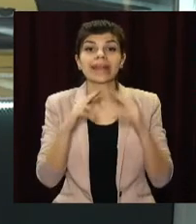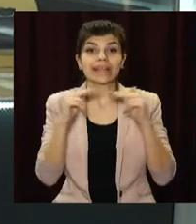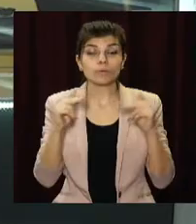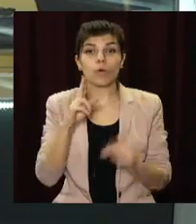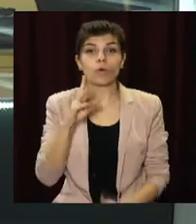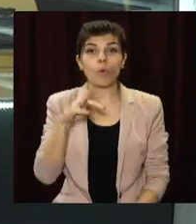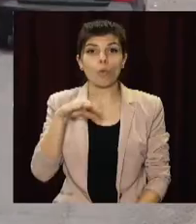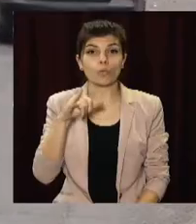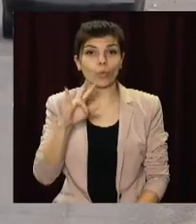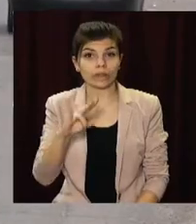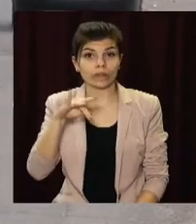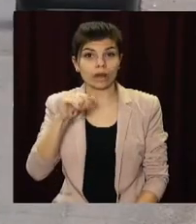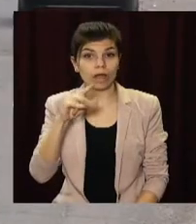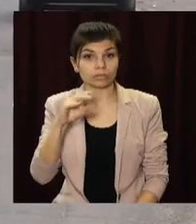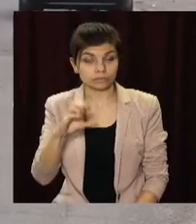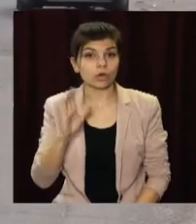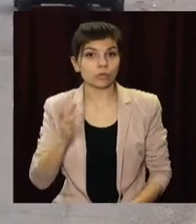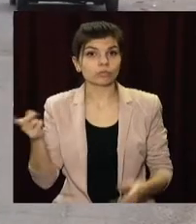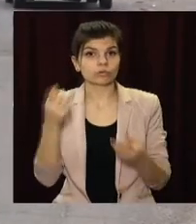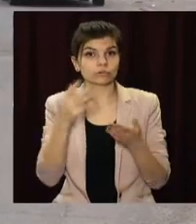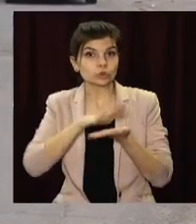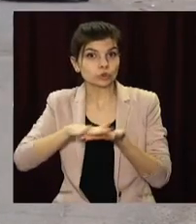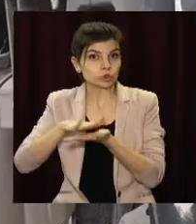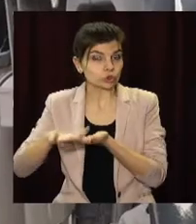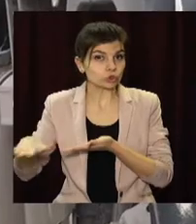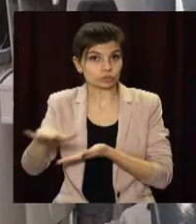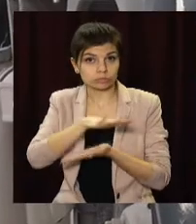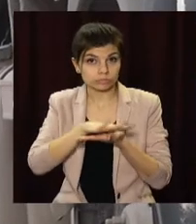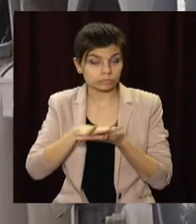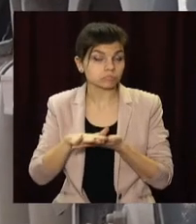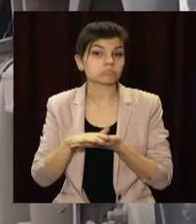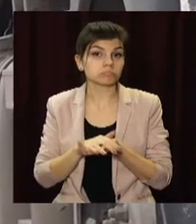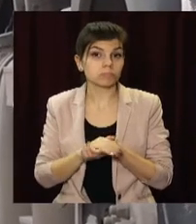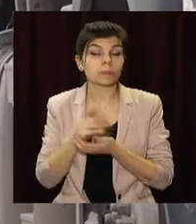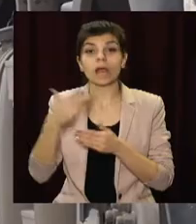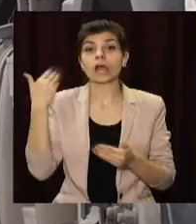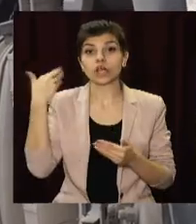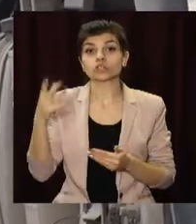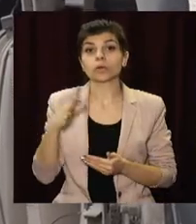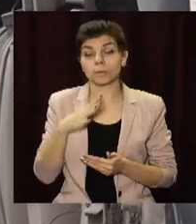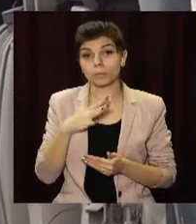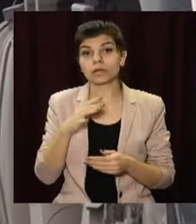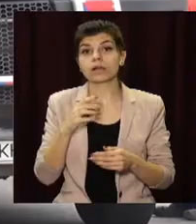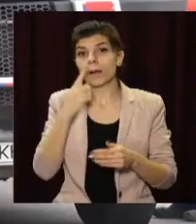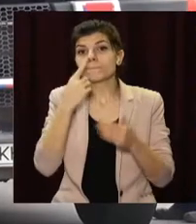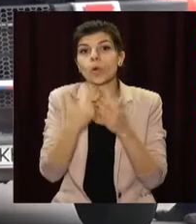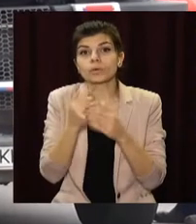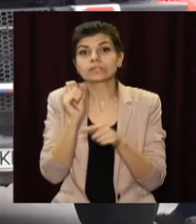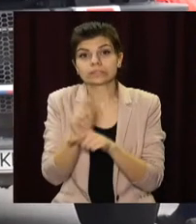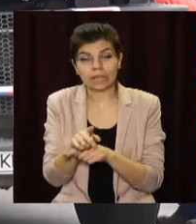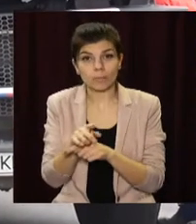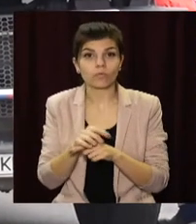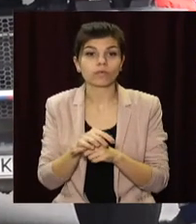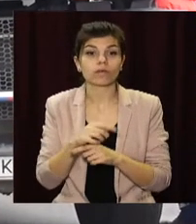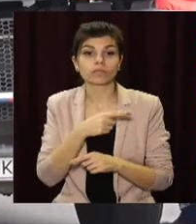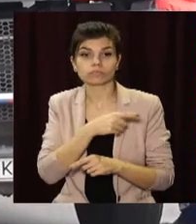договори з ОСББ і послугу на вивезення великогабаритних відходів. Раніше вона була за попереднім замовленням, або ж покладалася на плечі виключно